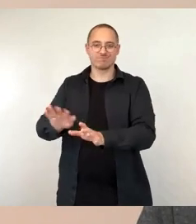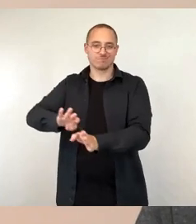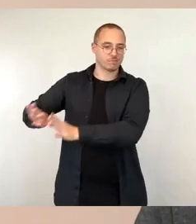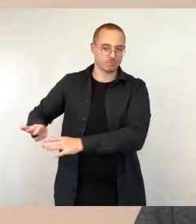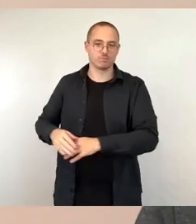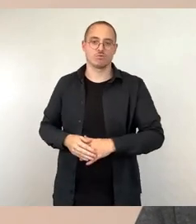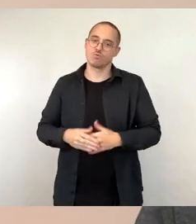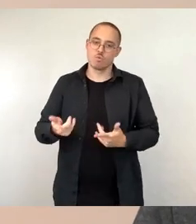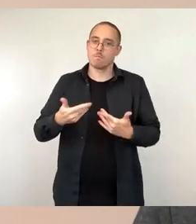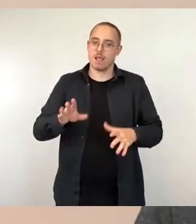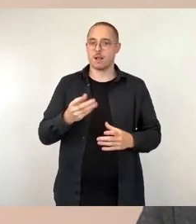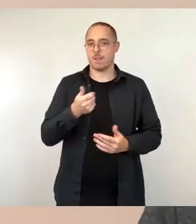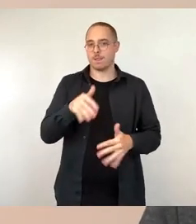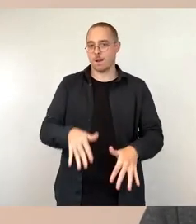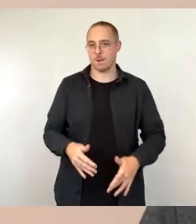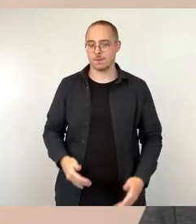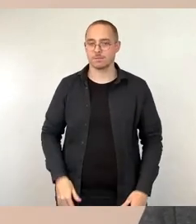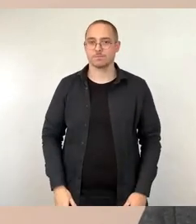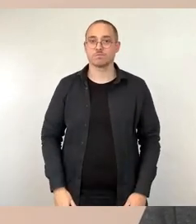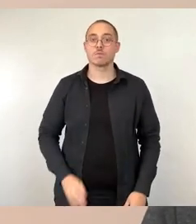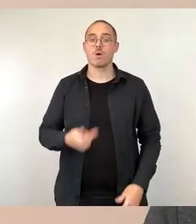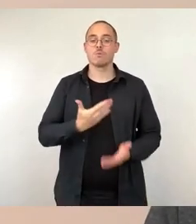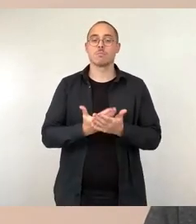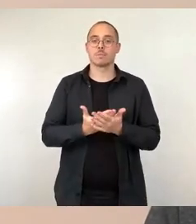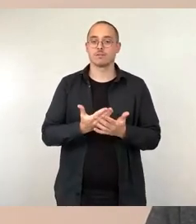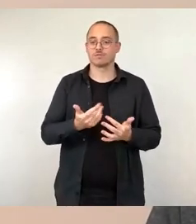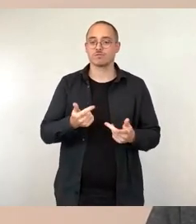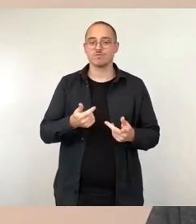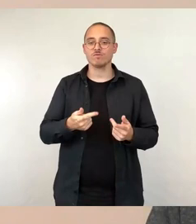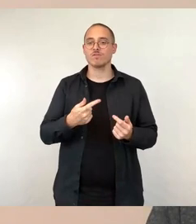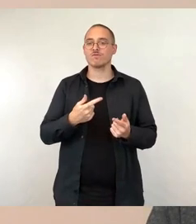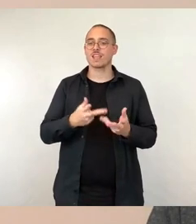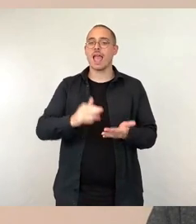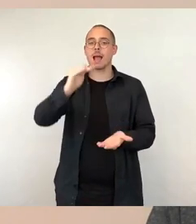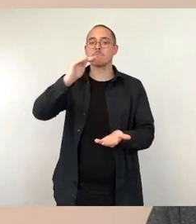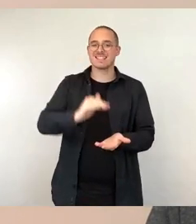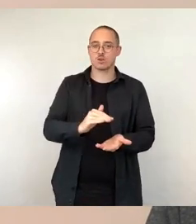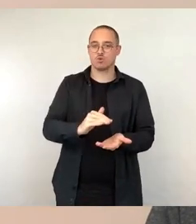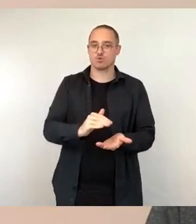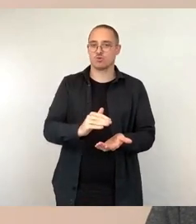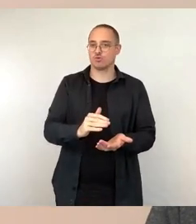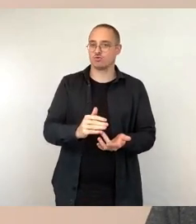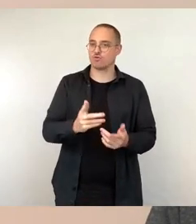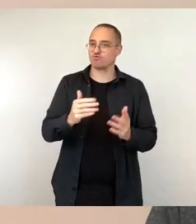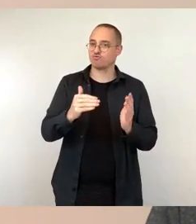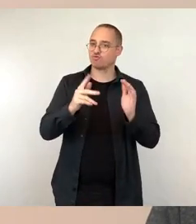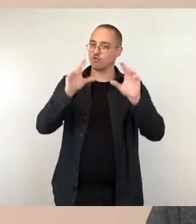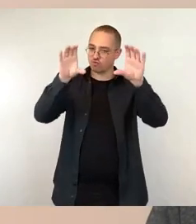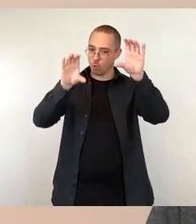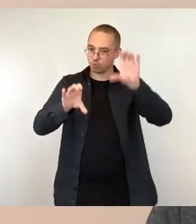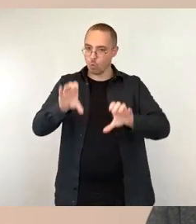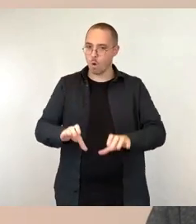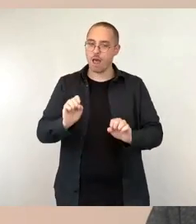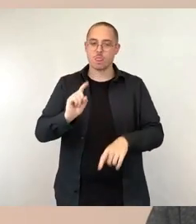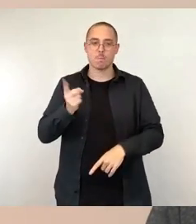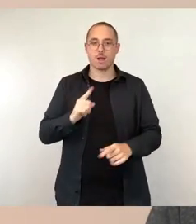Ermäßigungsstruktur nochmal anpassen und die Ermäßigung beispielsweise für die